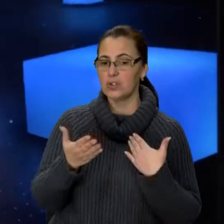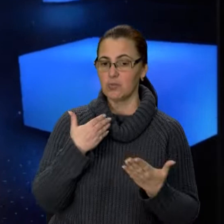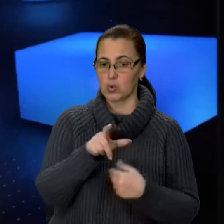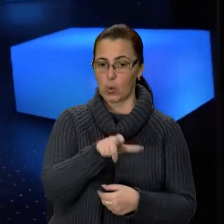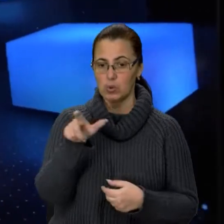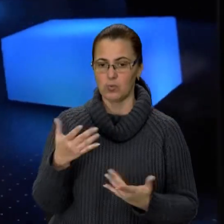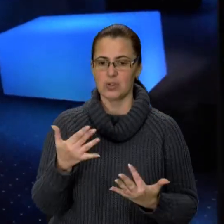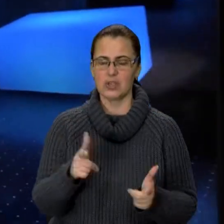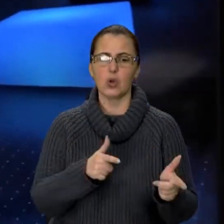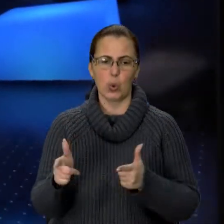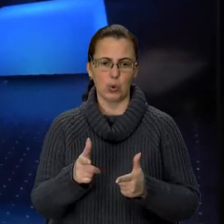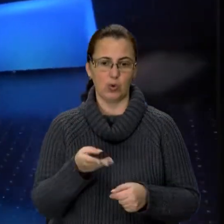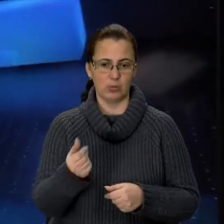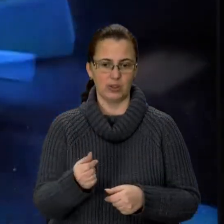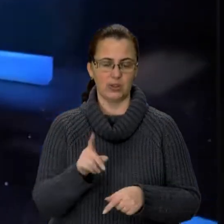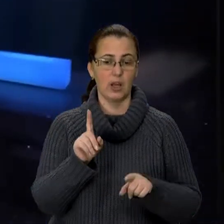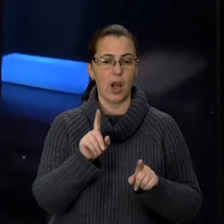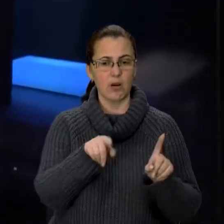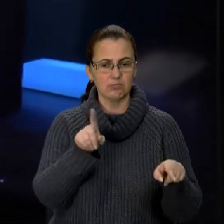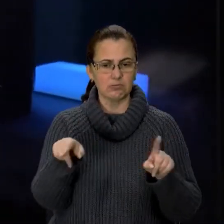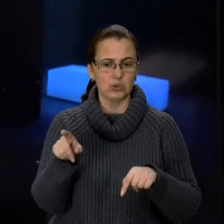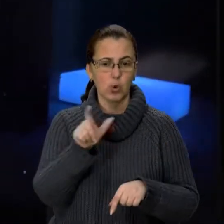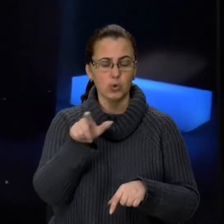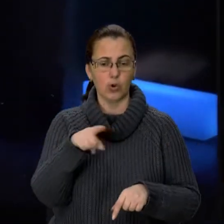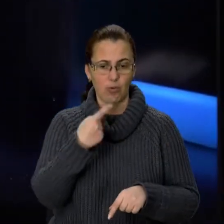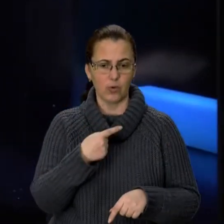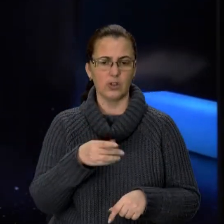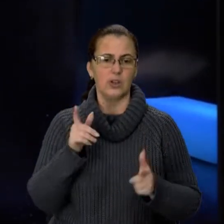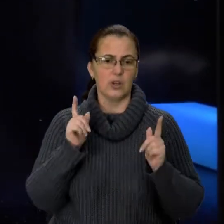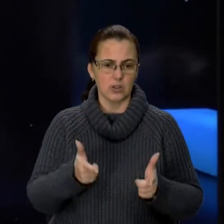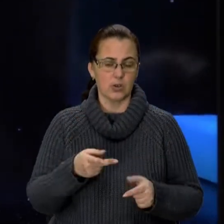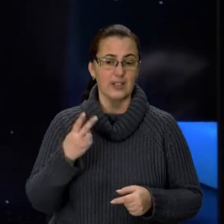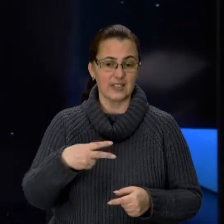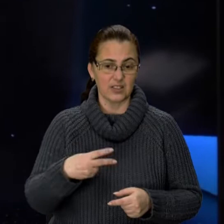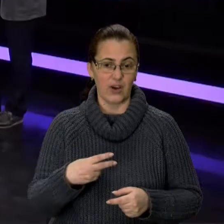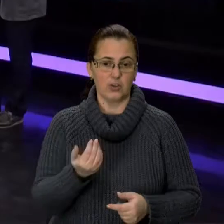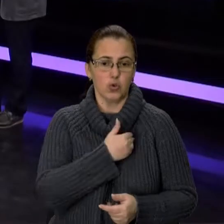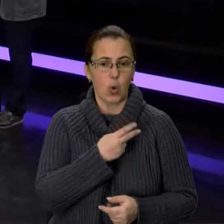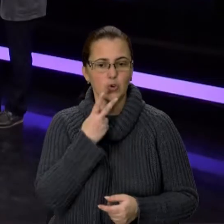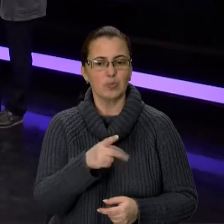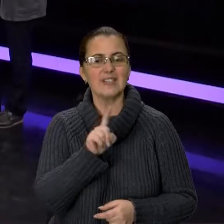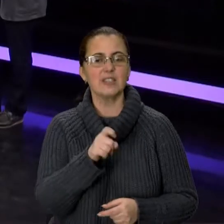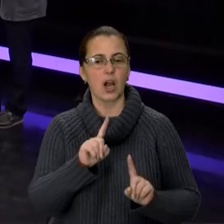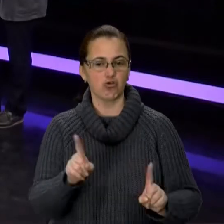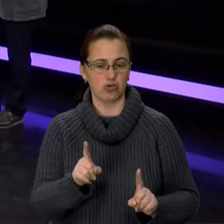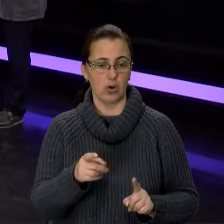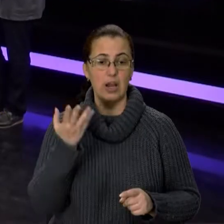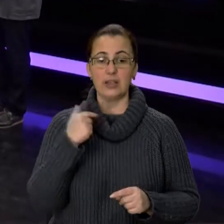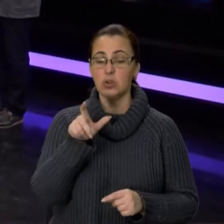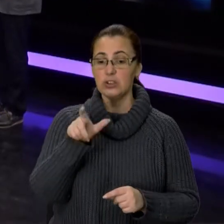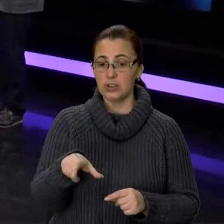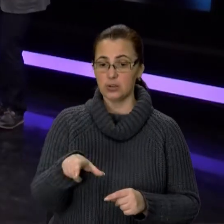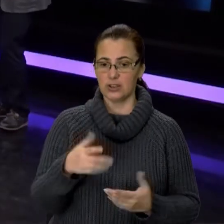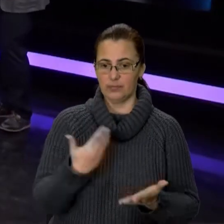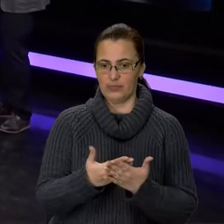вони готові платити, дехто каже, що я готовий платити і 20, просто аби я бачив за що. І в таких випадках, коли людина, от є